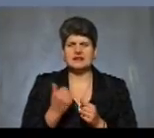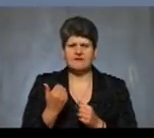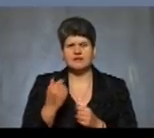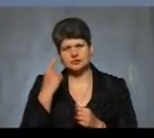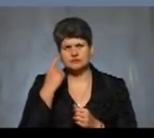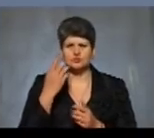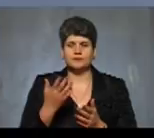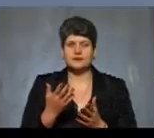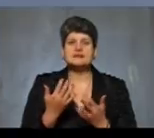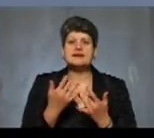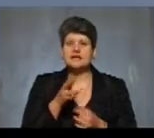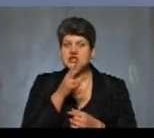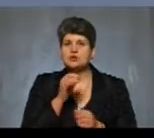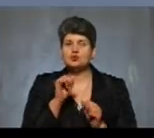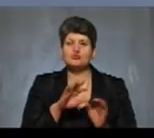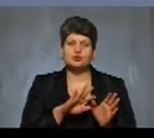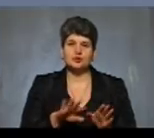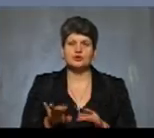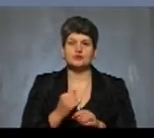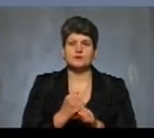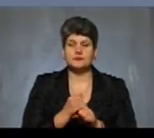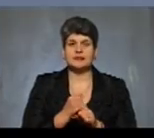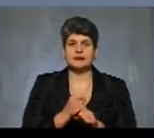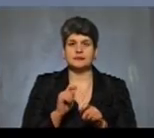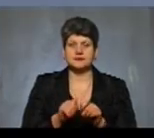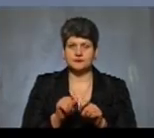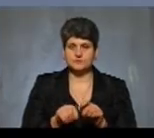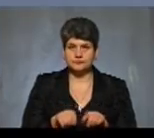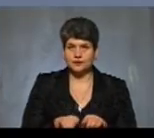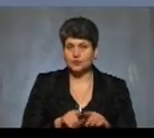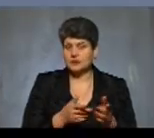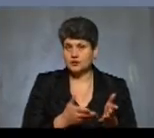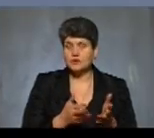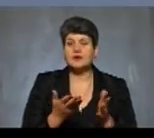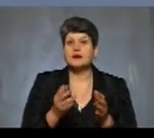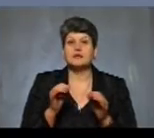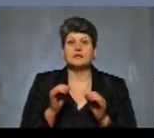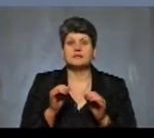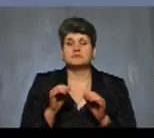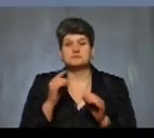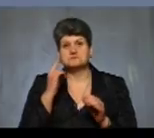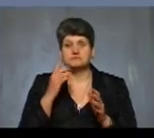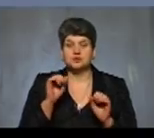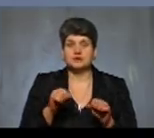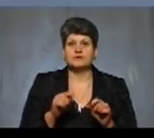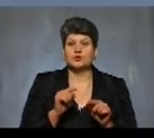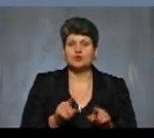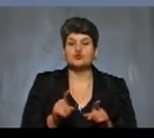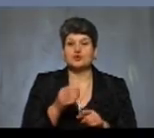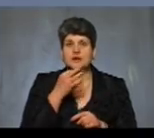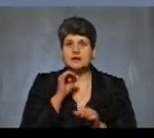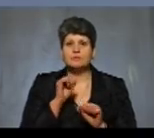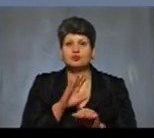експерти, скільки може часу пройти, щоб зробили такий аналіз? І яка ймовірність того, що ліки можуть бути